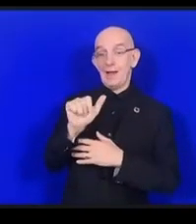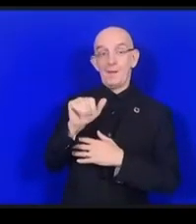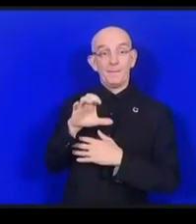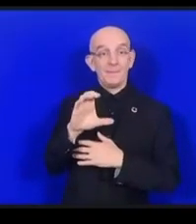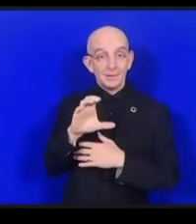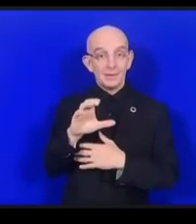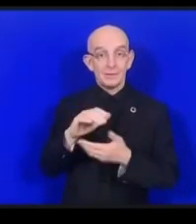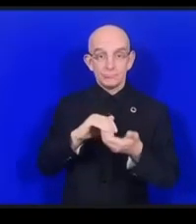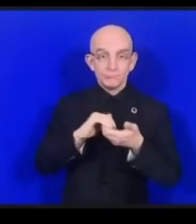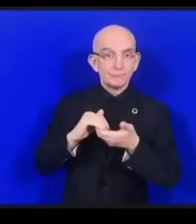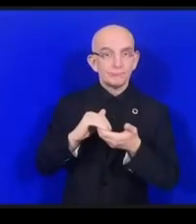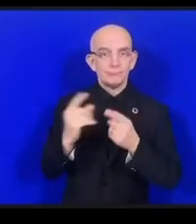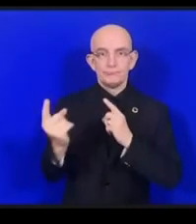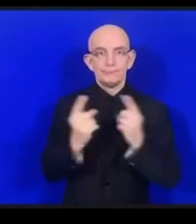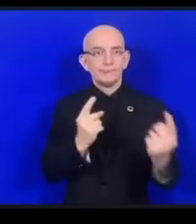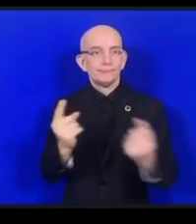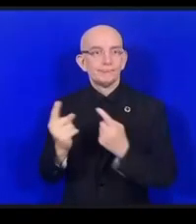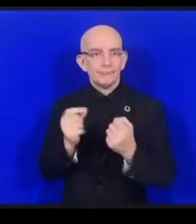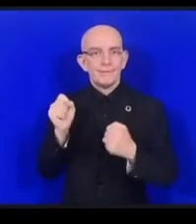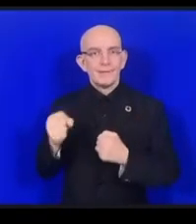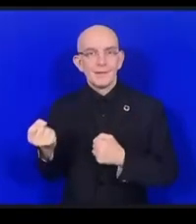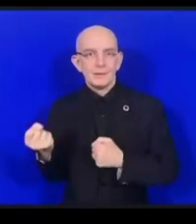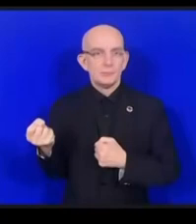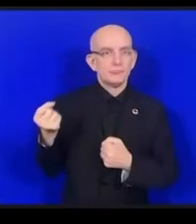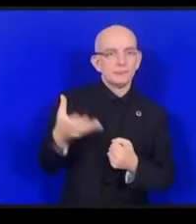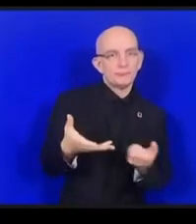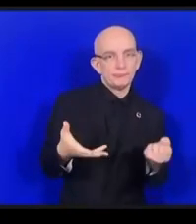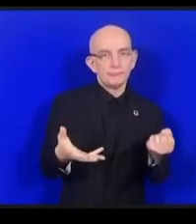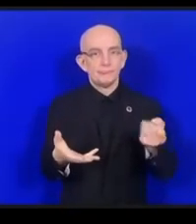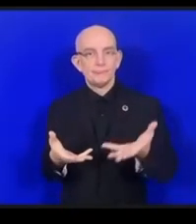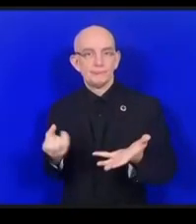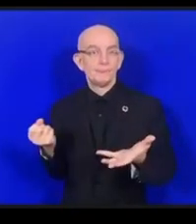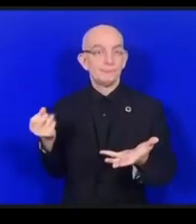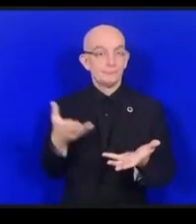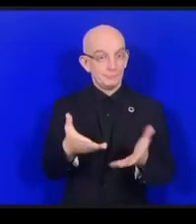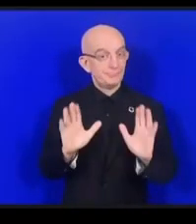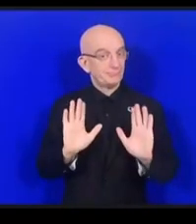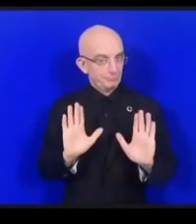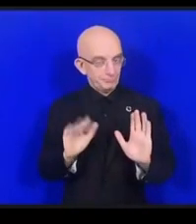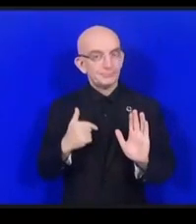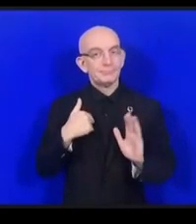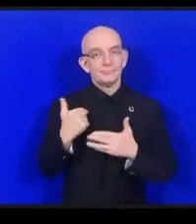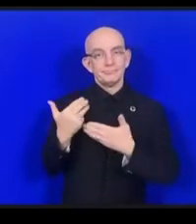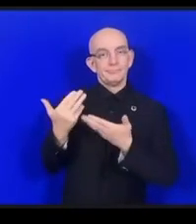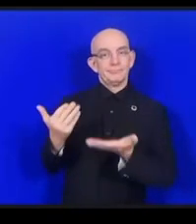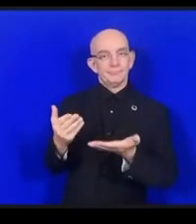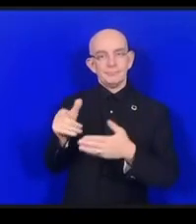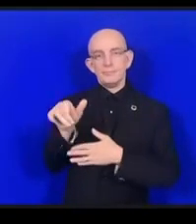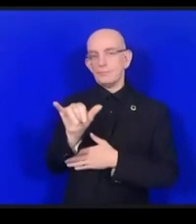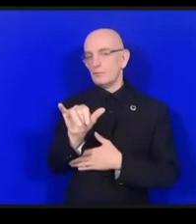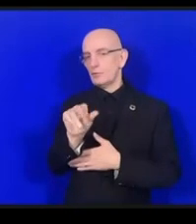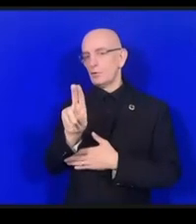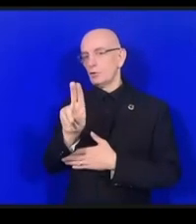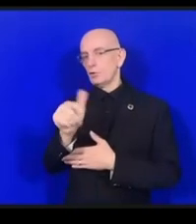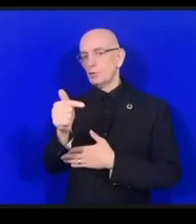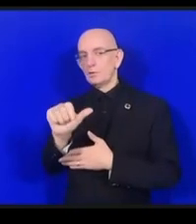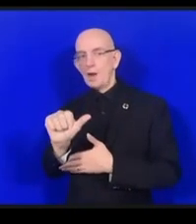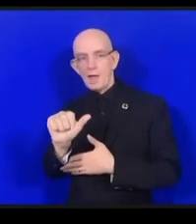このセッションの狙いですではユッタさんの方からこのセッションのコンセプトの説明をしてもらいますマーカスさんありがとうございました